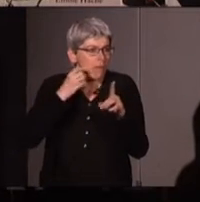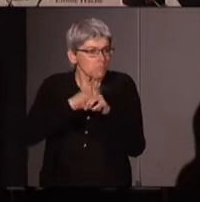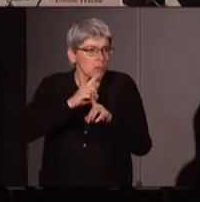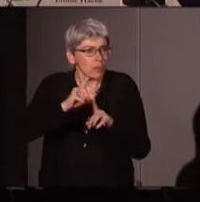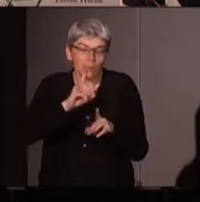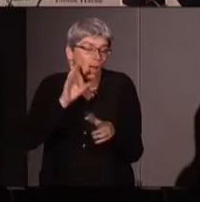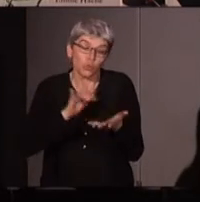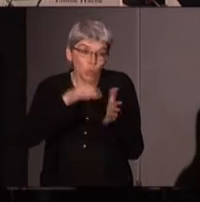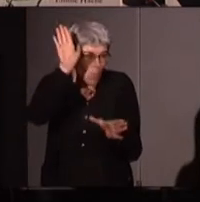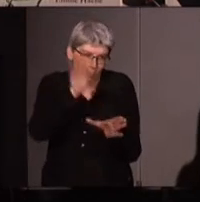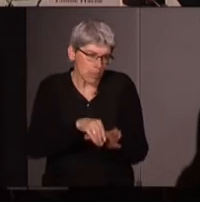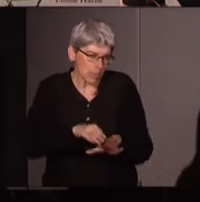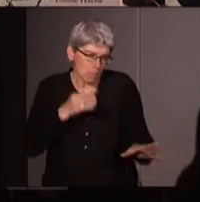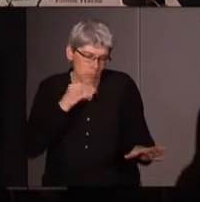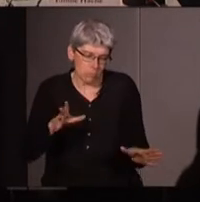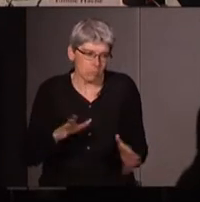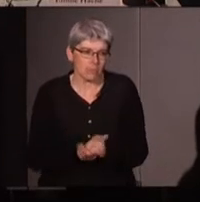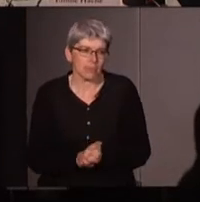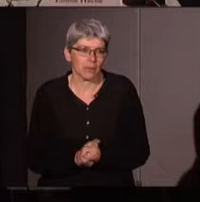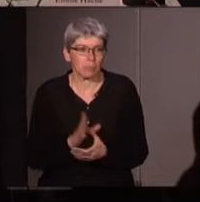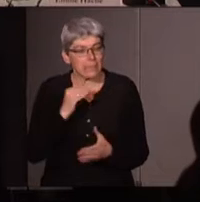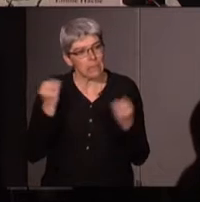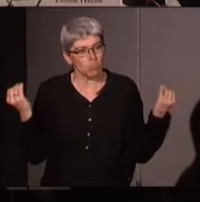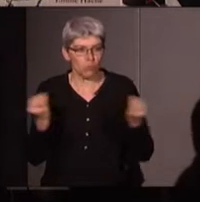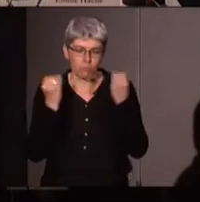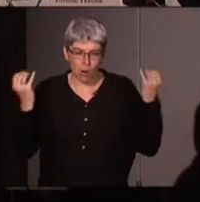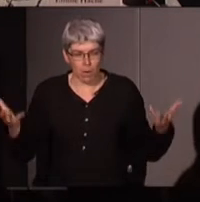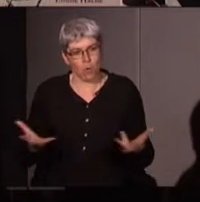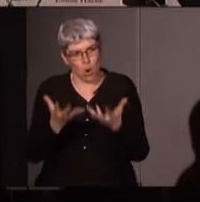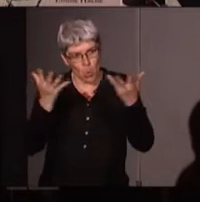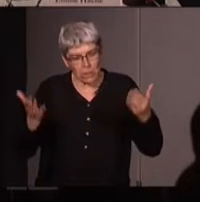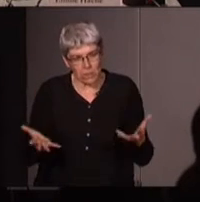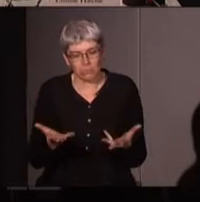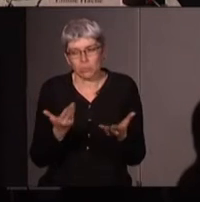on est dans tout ça voilà non mais ce sont des mouvements qui sont porteurs de tout ça mais